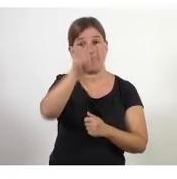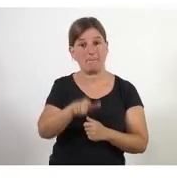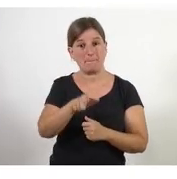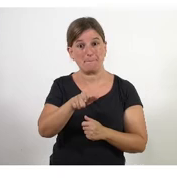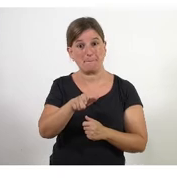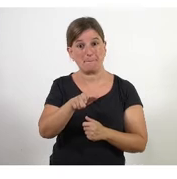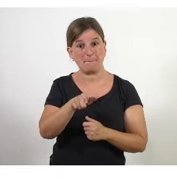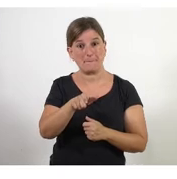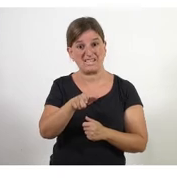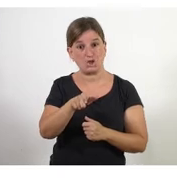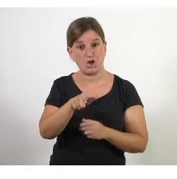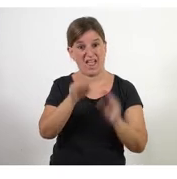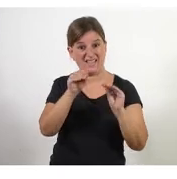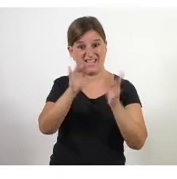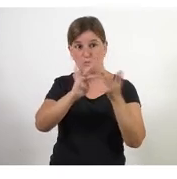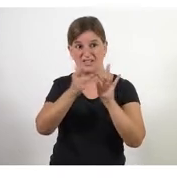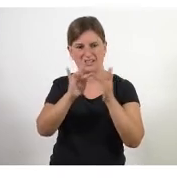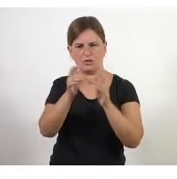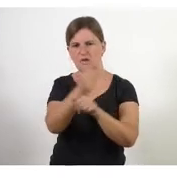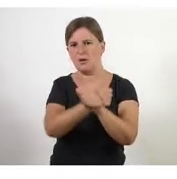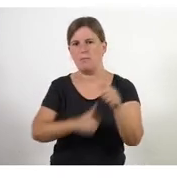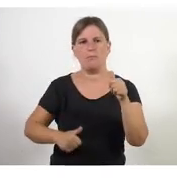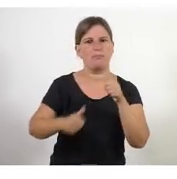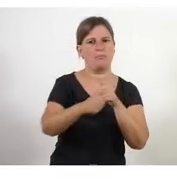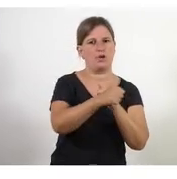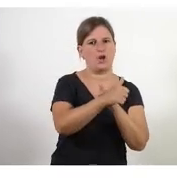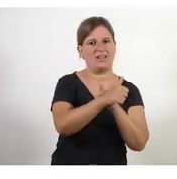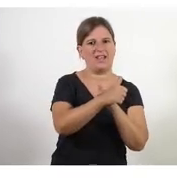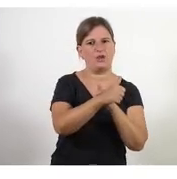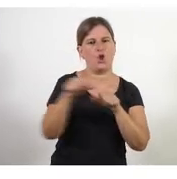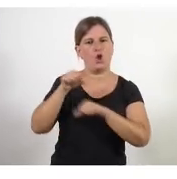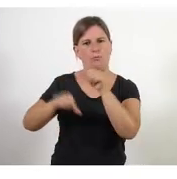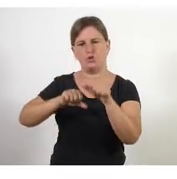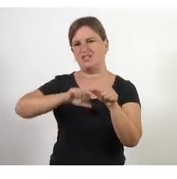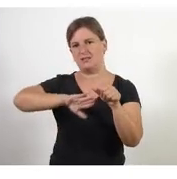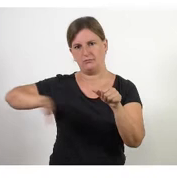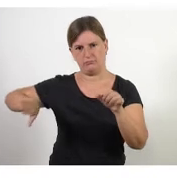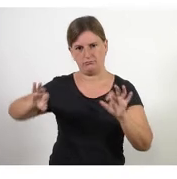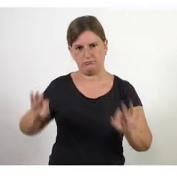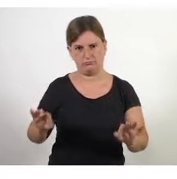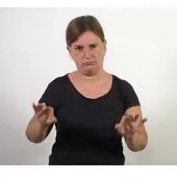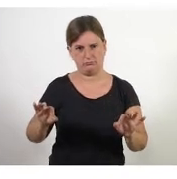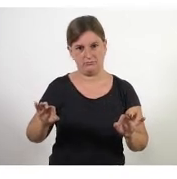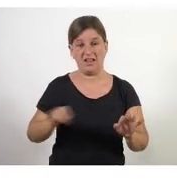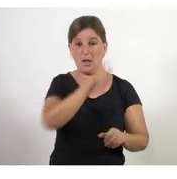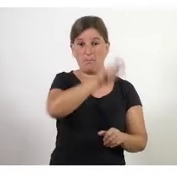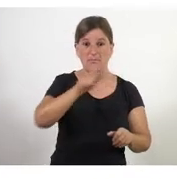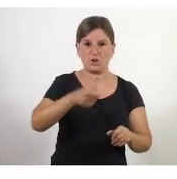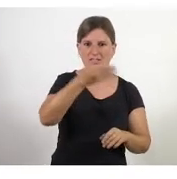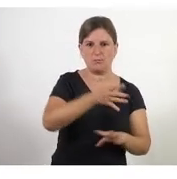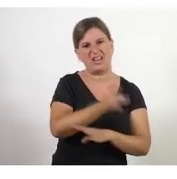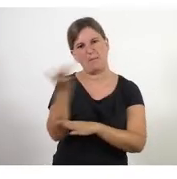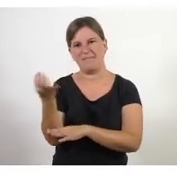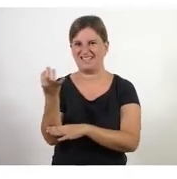individus i les seves interaccions per sobre dels processos o és més important les persones que els processos és més